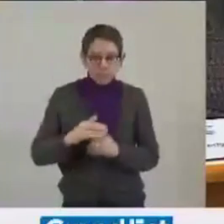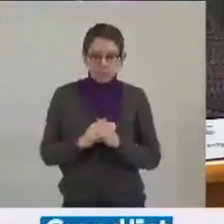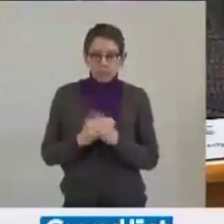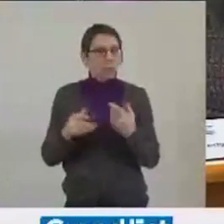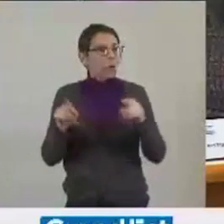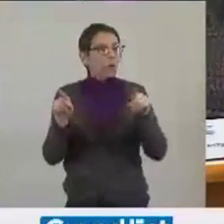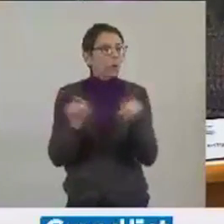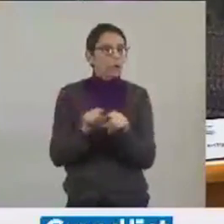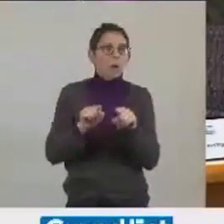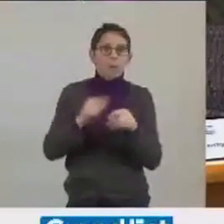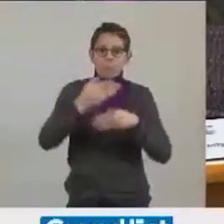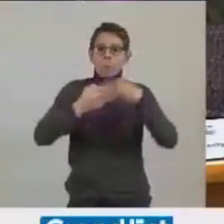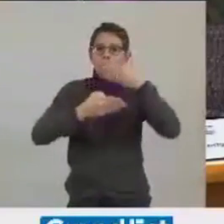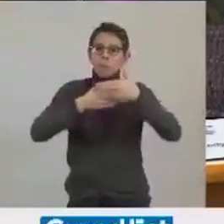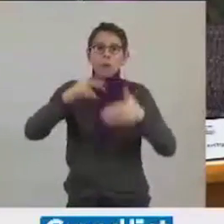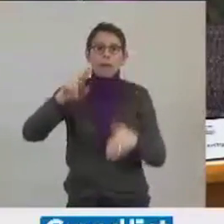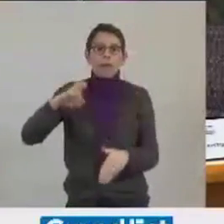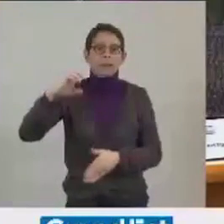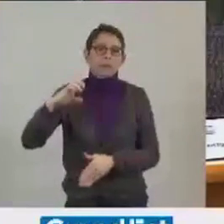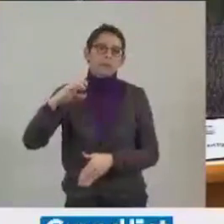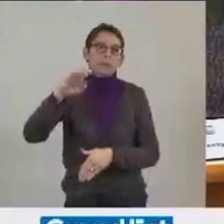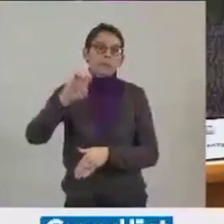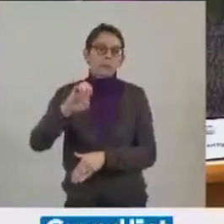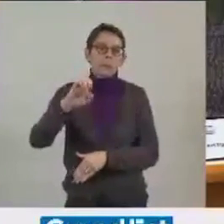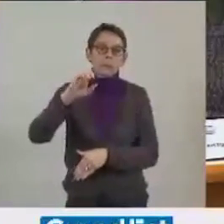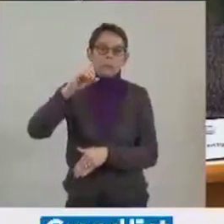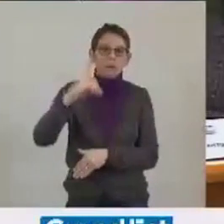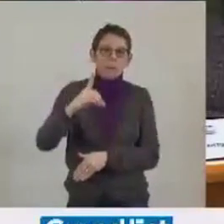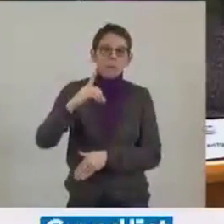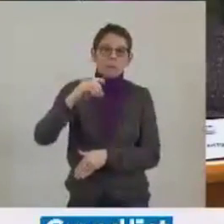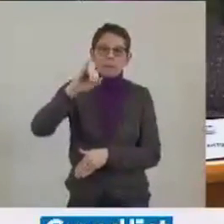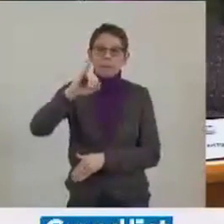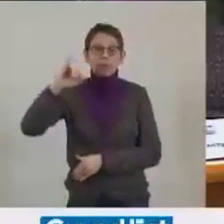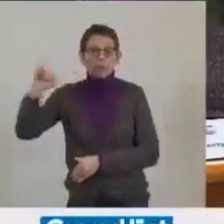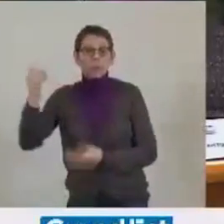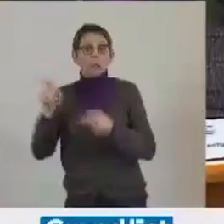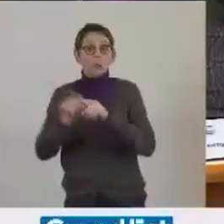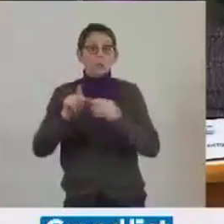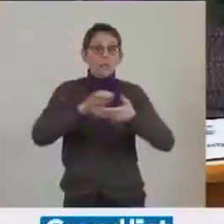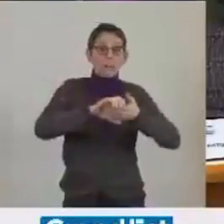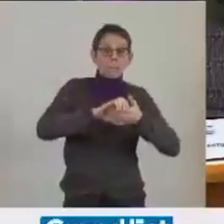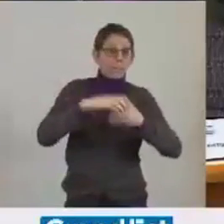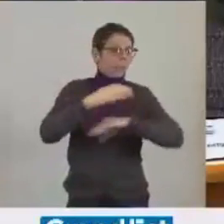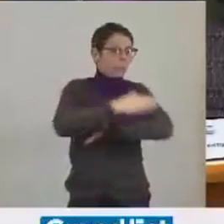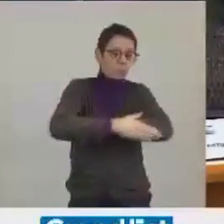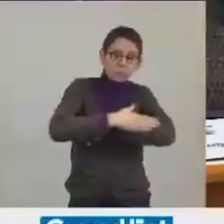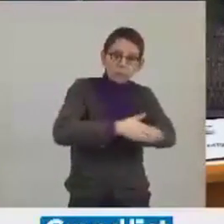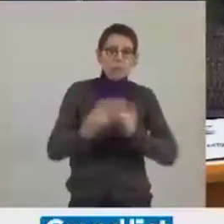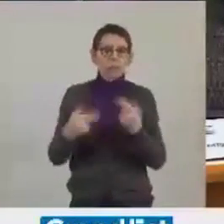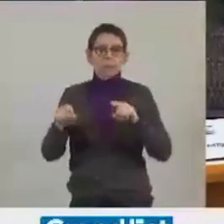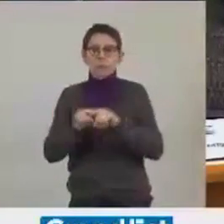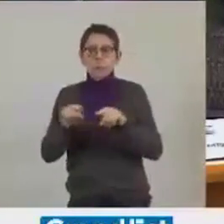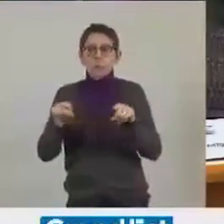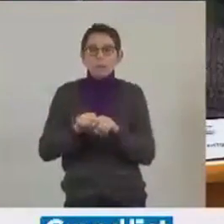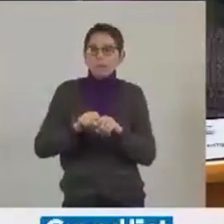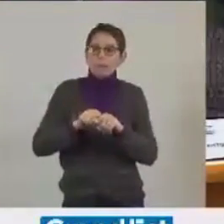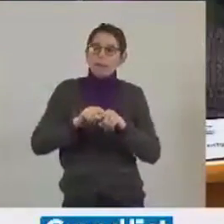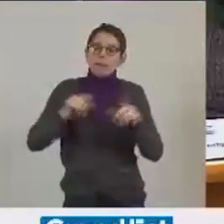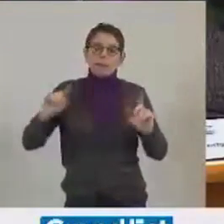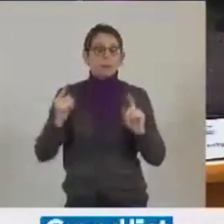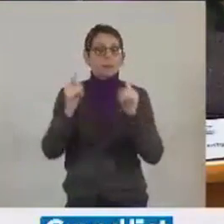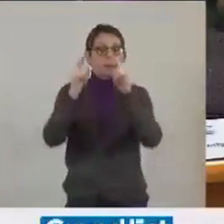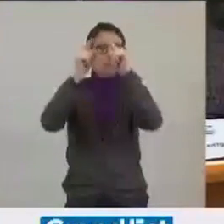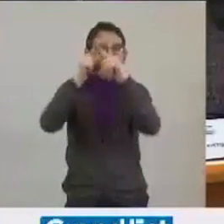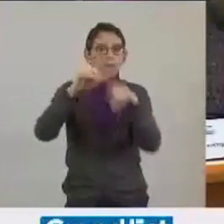SRDE 2i, dans l'ambition du pacte ruralité, dans la perspective du plan très haut débit, dans l'agilité de la mise en place de plans de